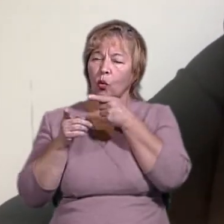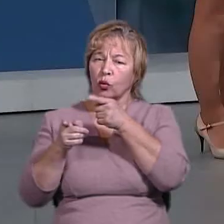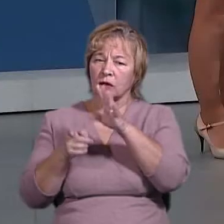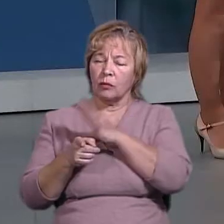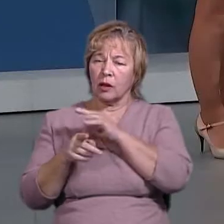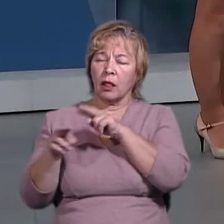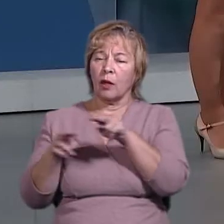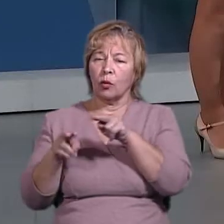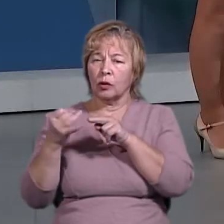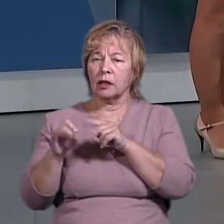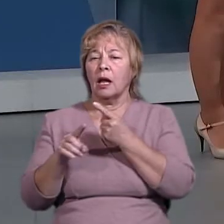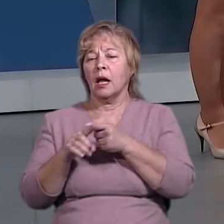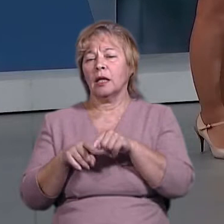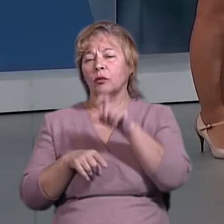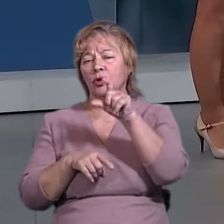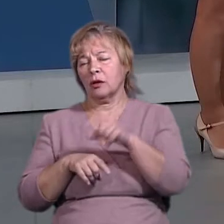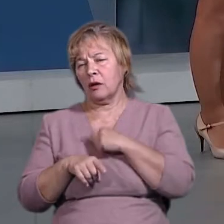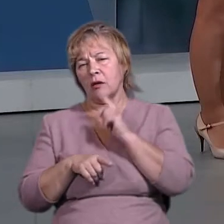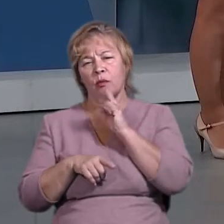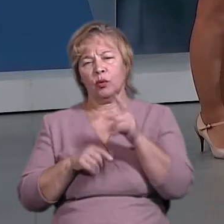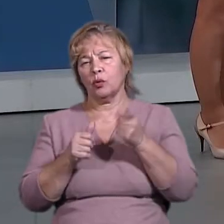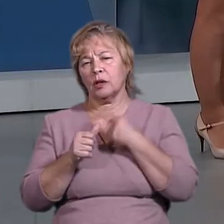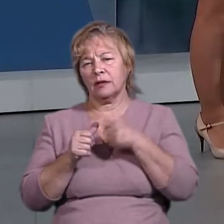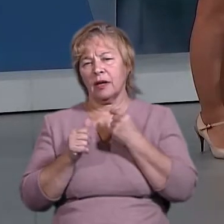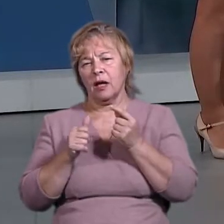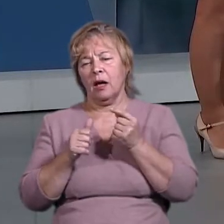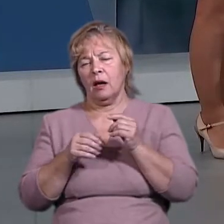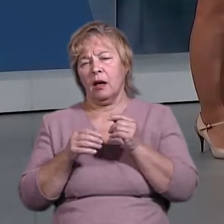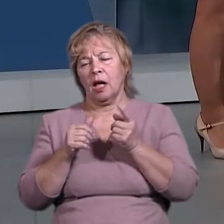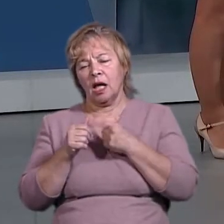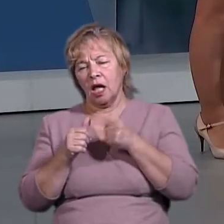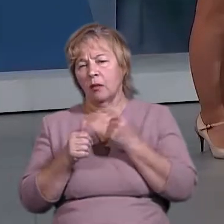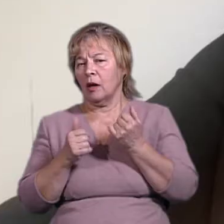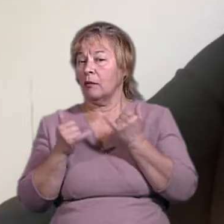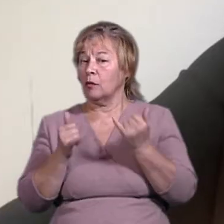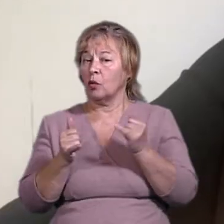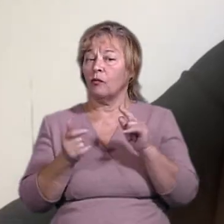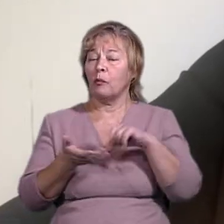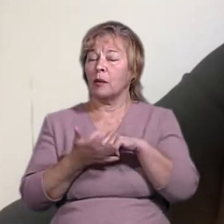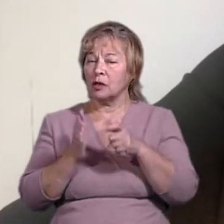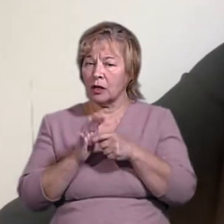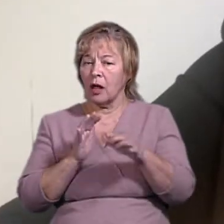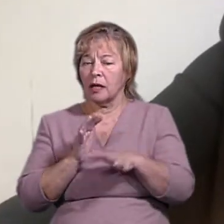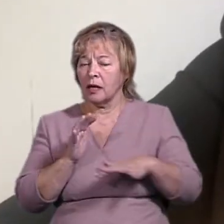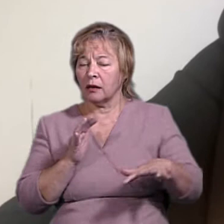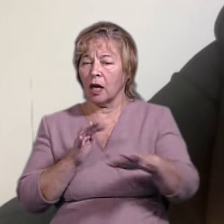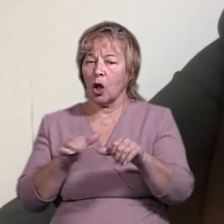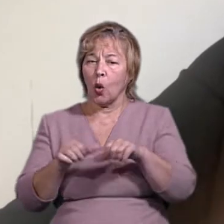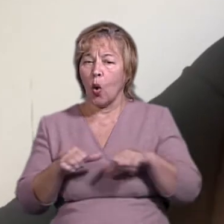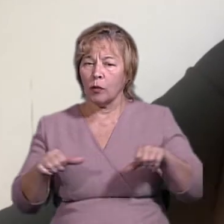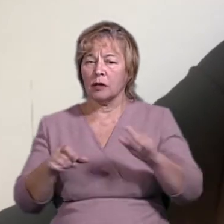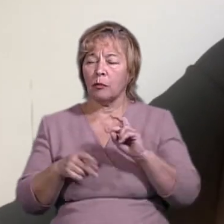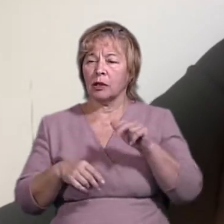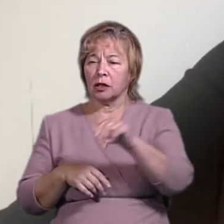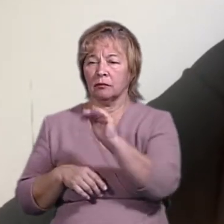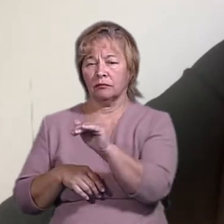До цієї людини я не буду називати ні ім'я, ні стать. Зараз в приміщенні територіальної комісії підійшли люди і